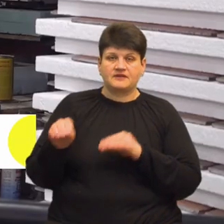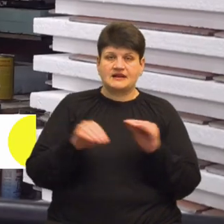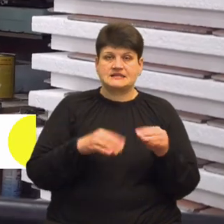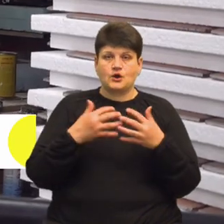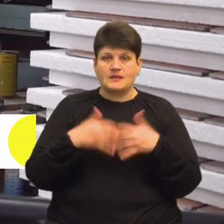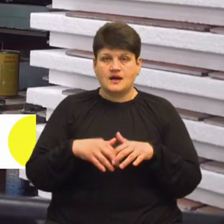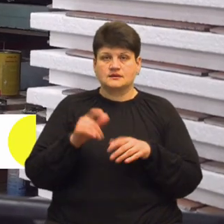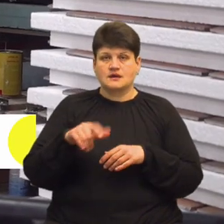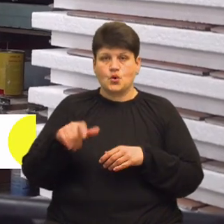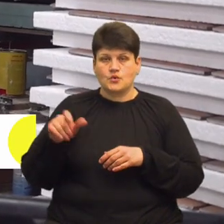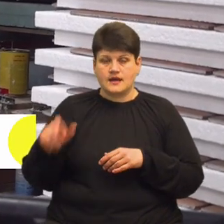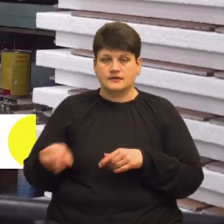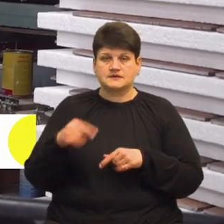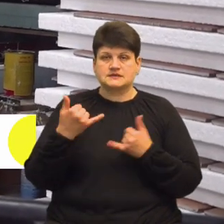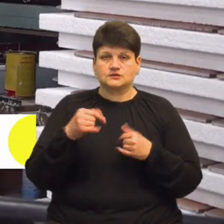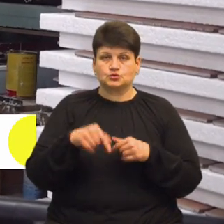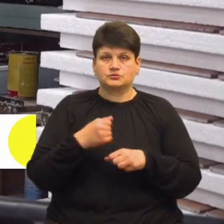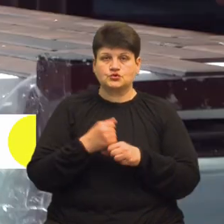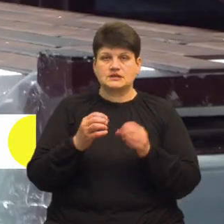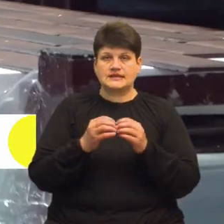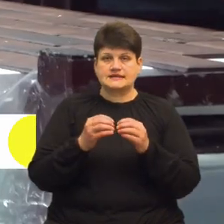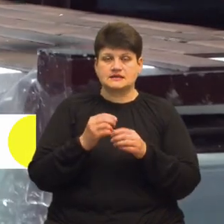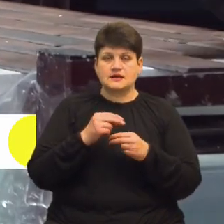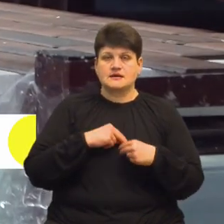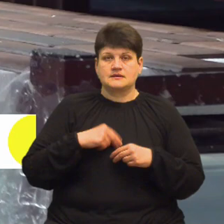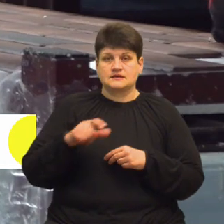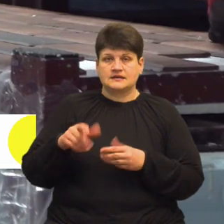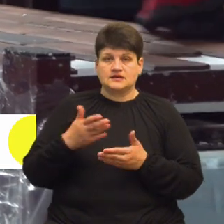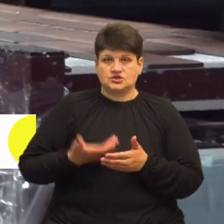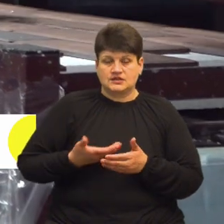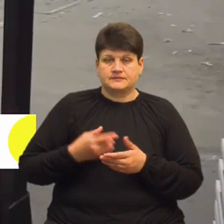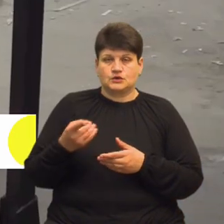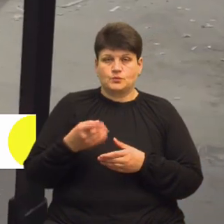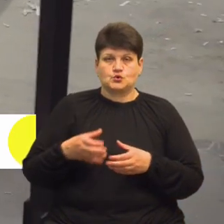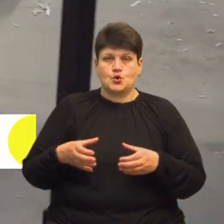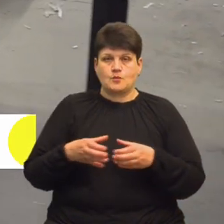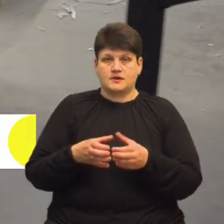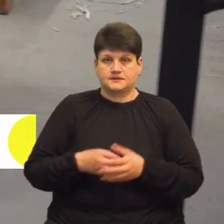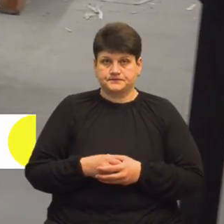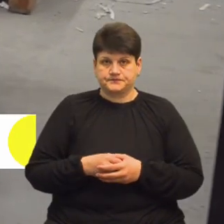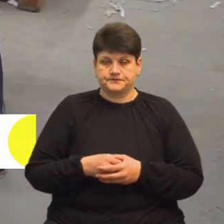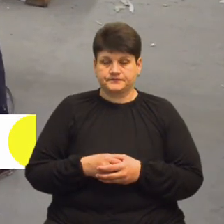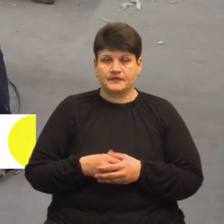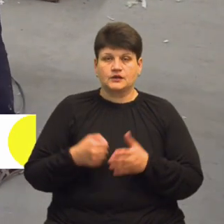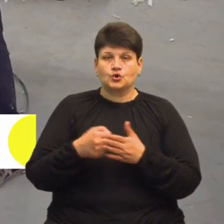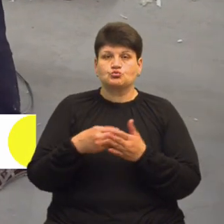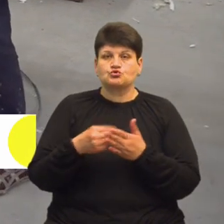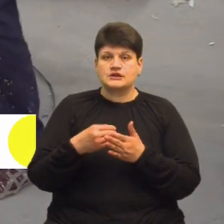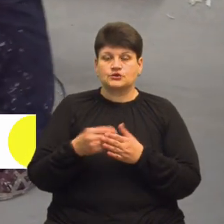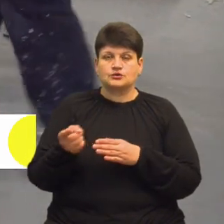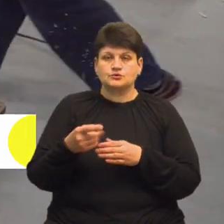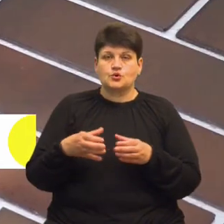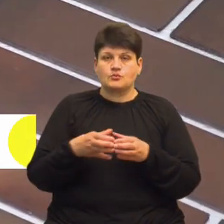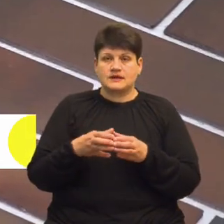людей. Зараз тут працює 10 робітників, які є жителями Тернопільської громади, розповідає Ірина Демченко. До бюджету Тернопільської громади